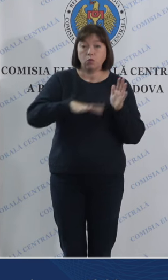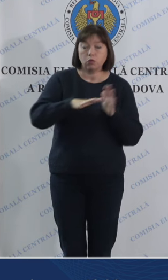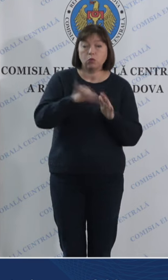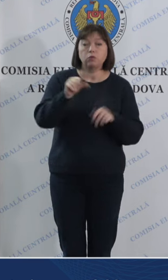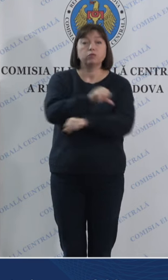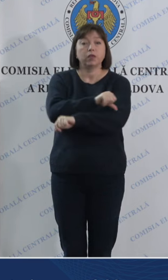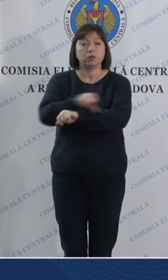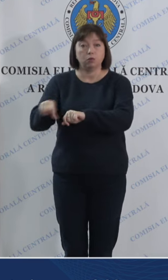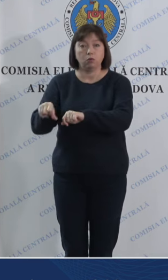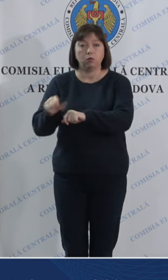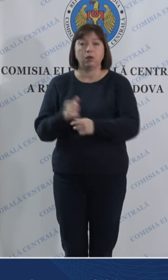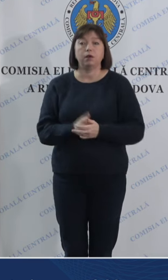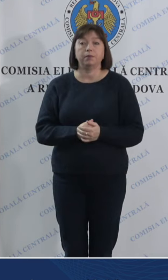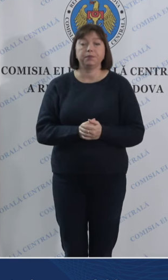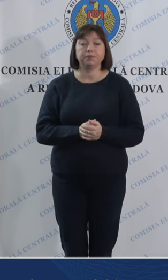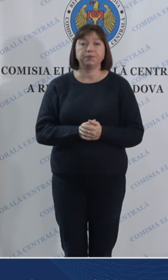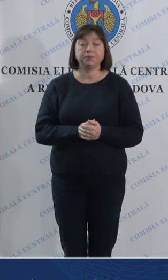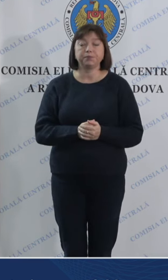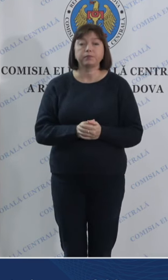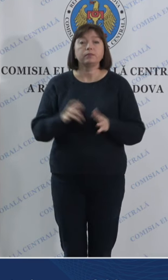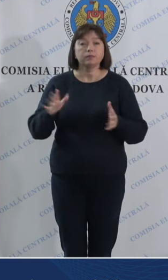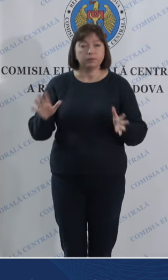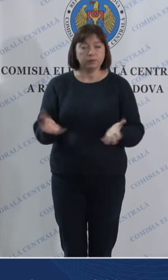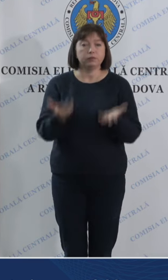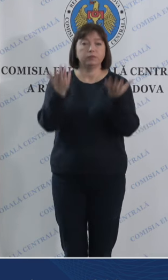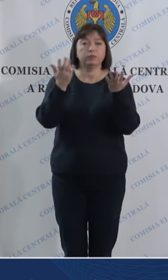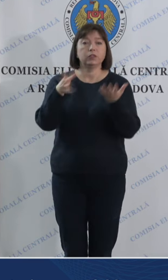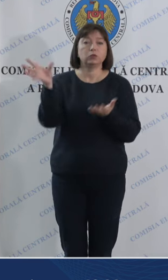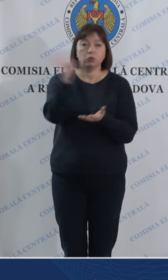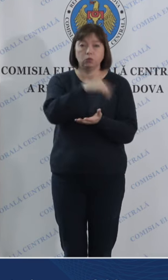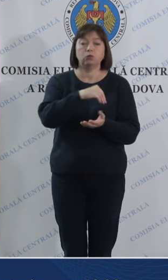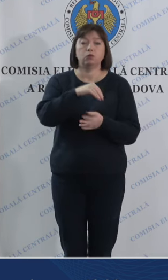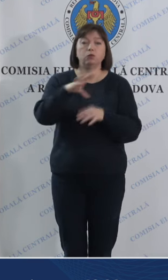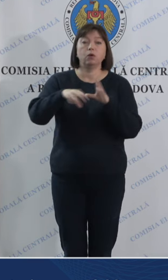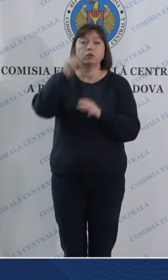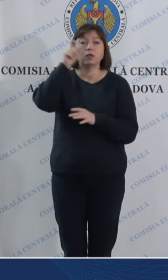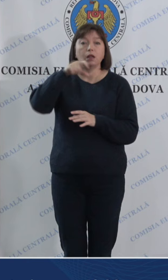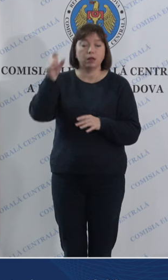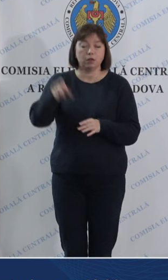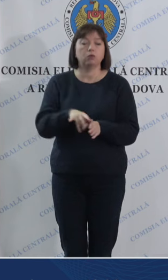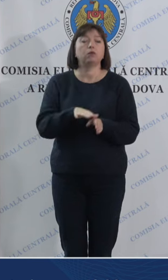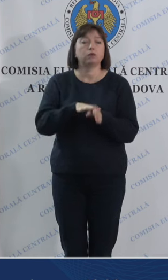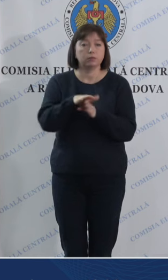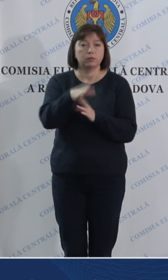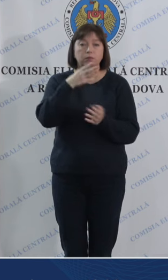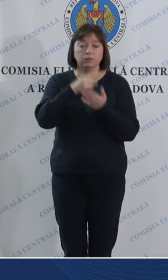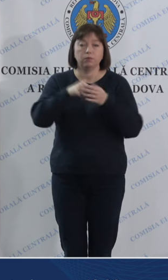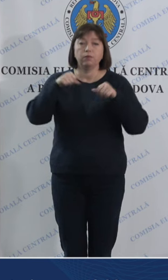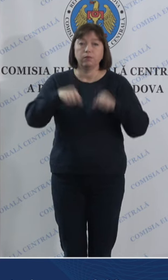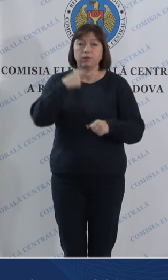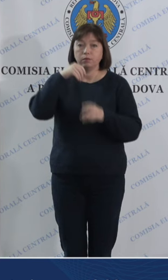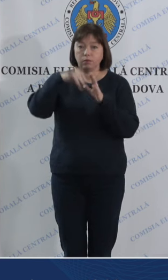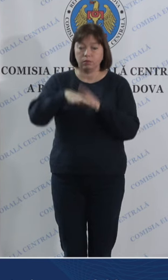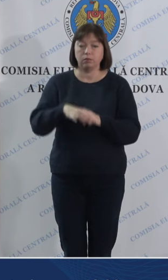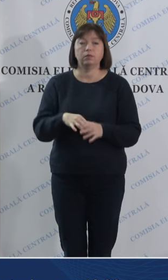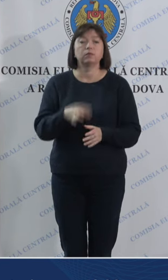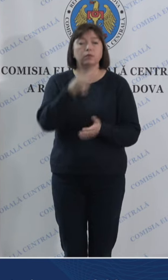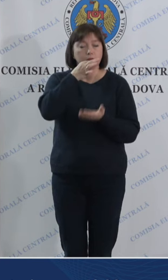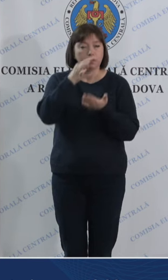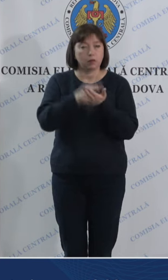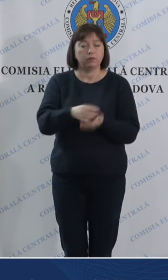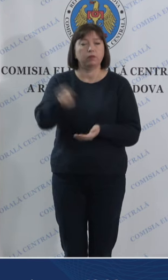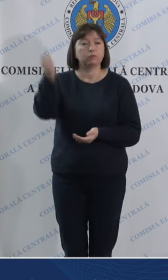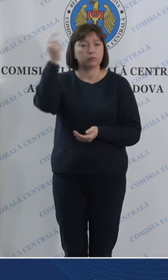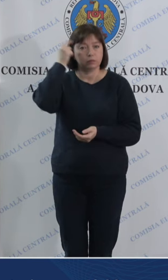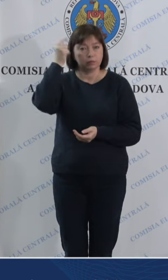peste hotare Încurajăm în continuare toți alegătorii să-și exercite dreptul de vot în mod responsabil